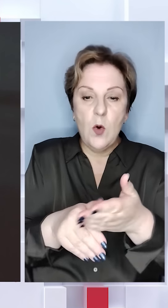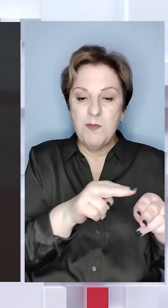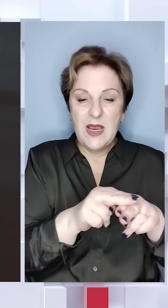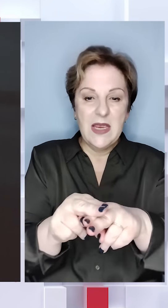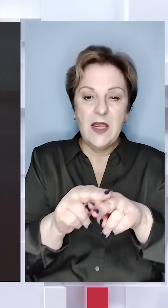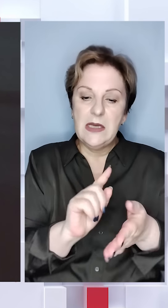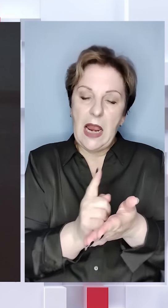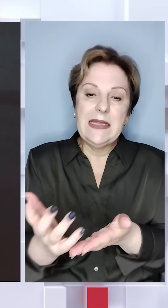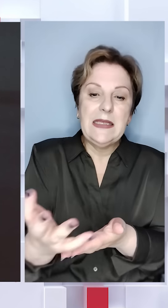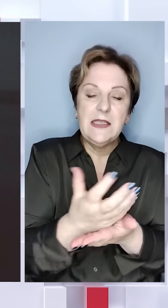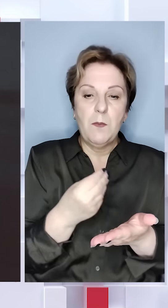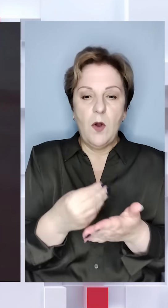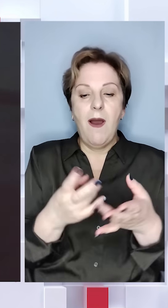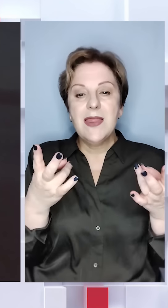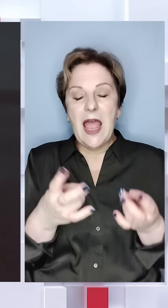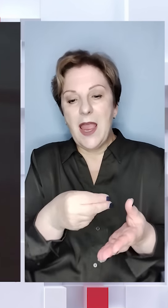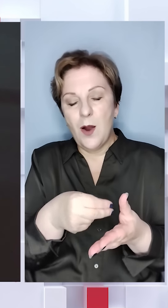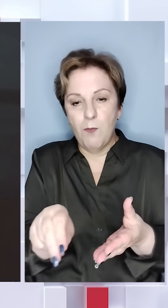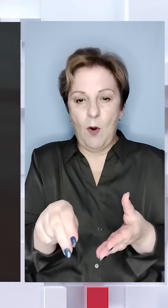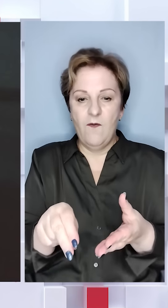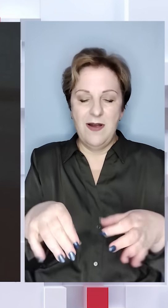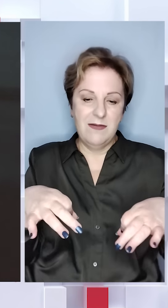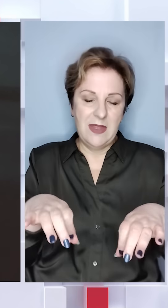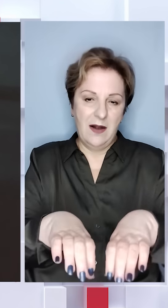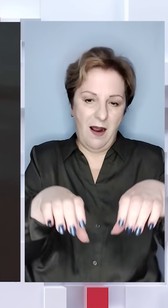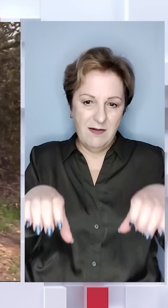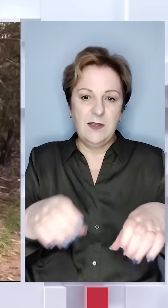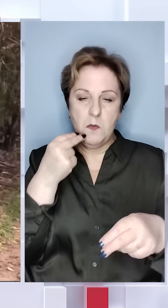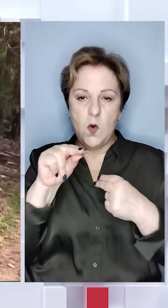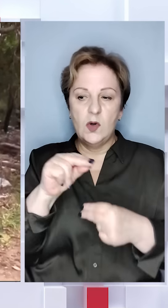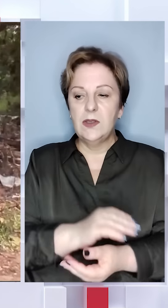терміново зібрати кошти на необхідний транспорт.